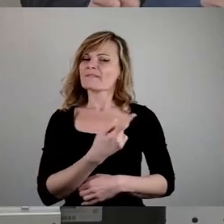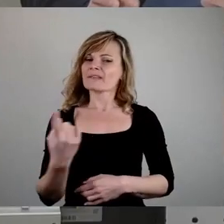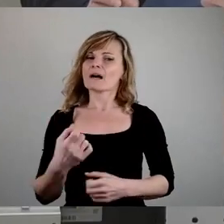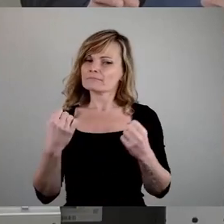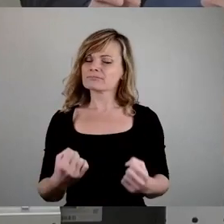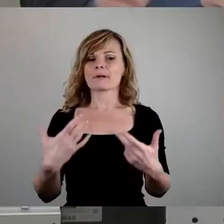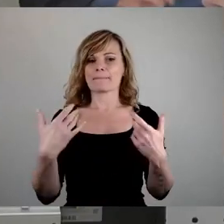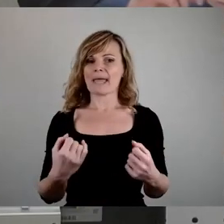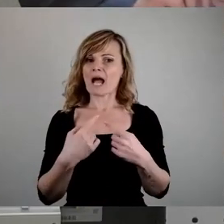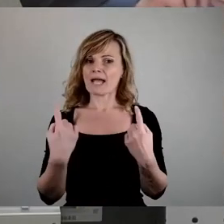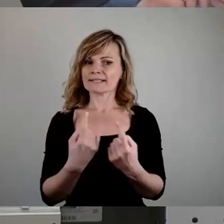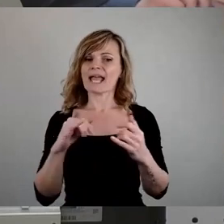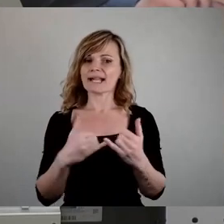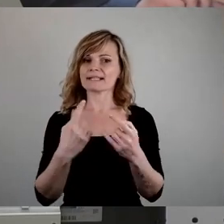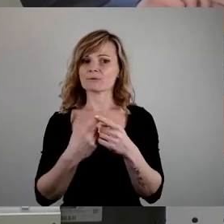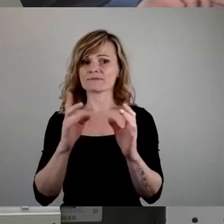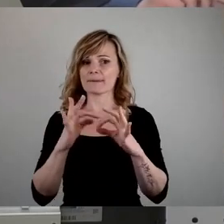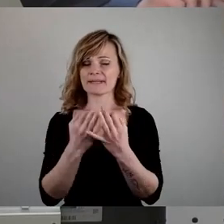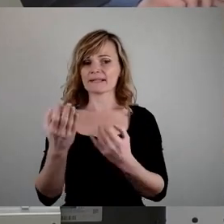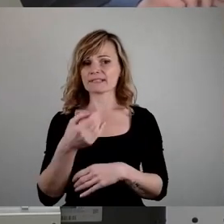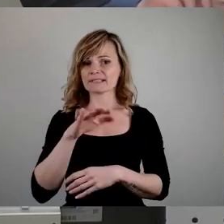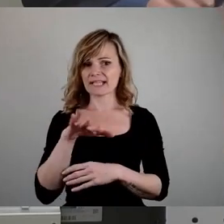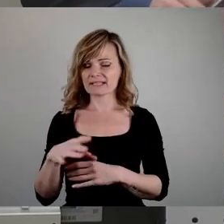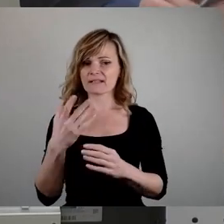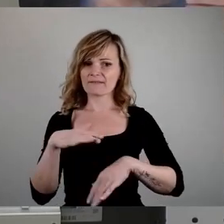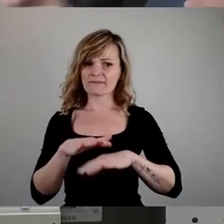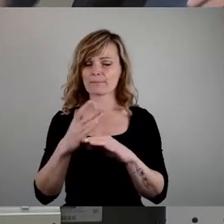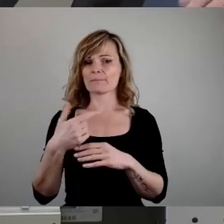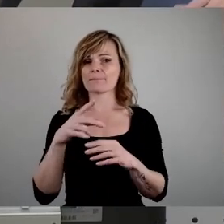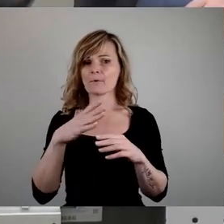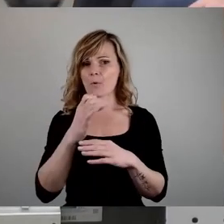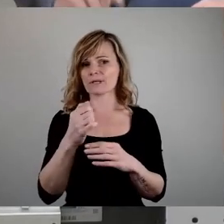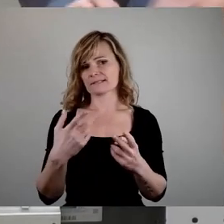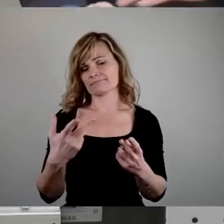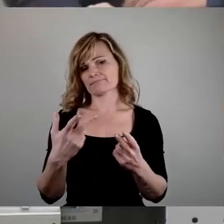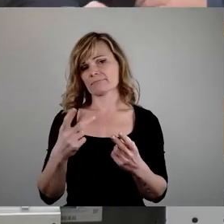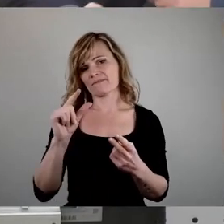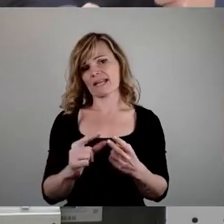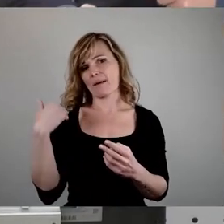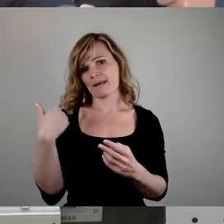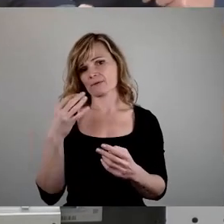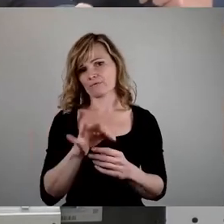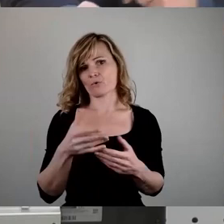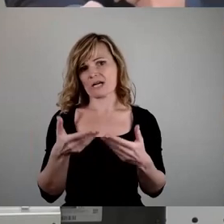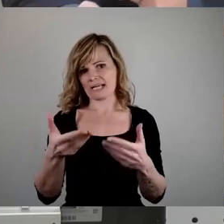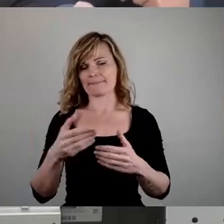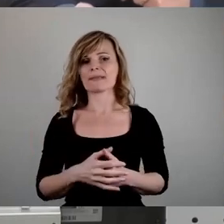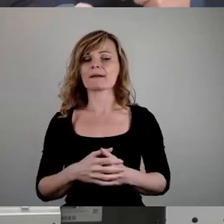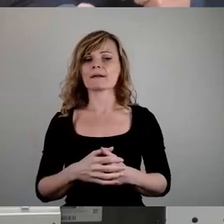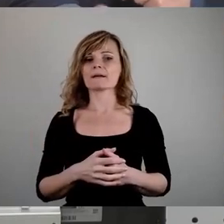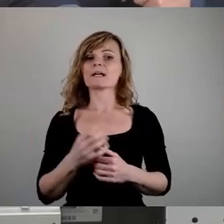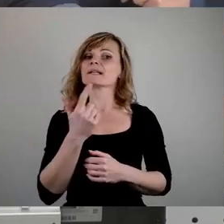Eltern und Familien mit Kindern im Förderort entlasten werden. Nichtsdestotrotz, wir haben 2022